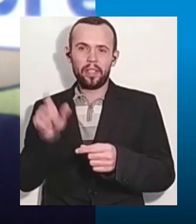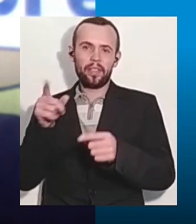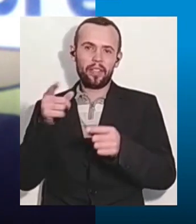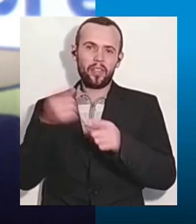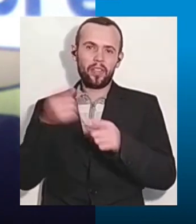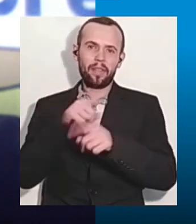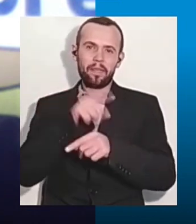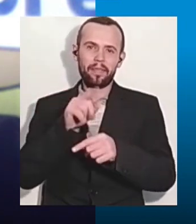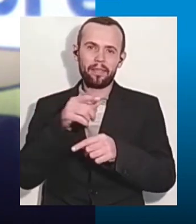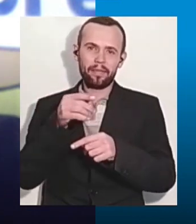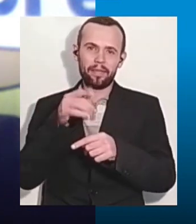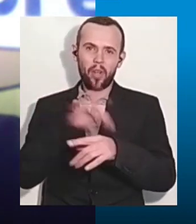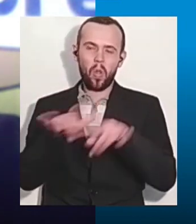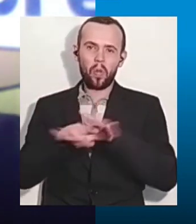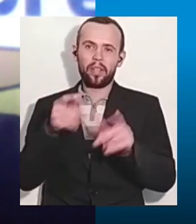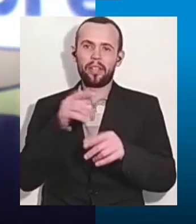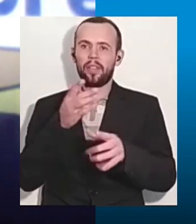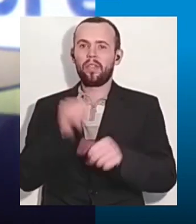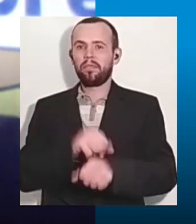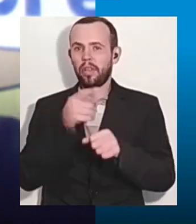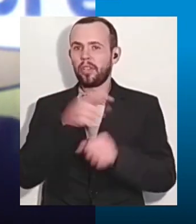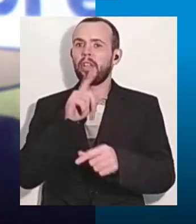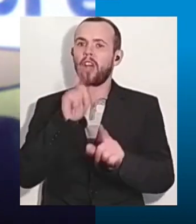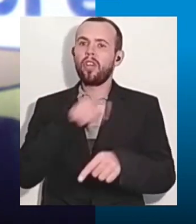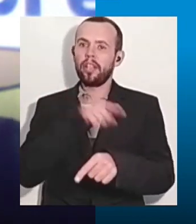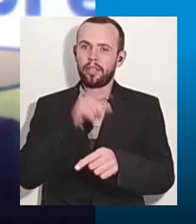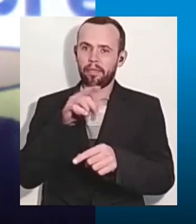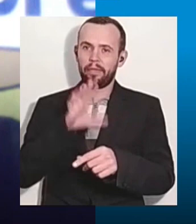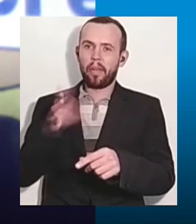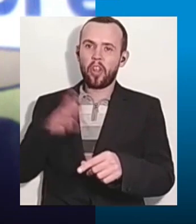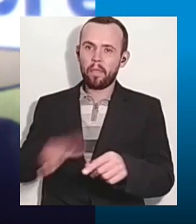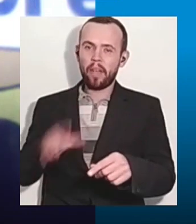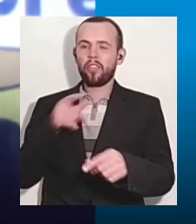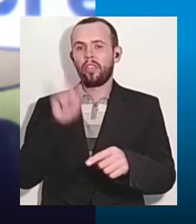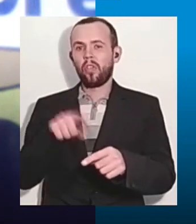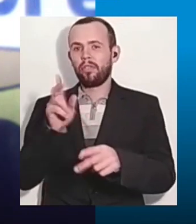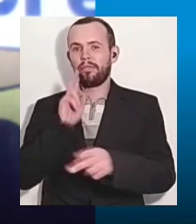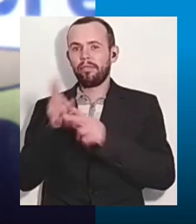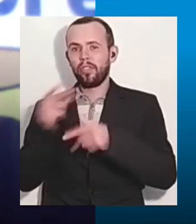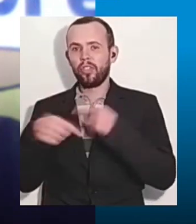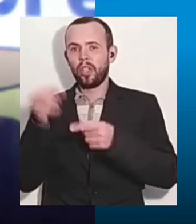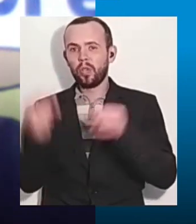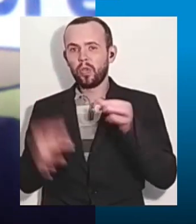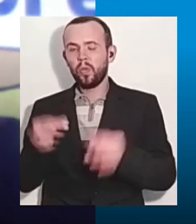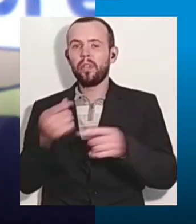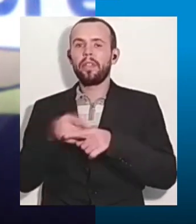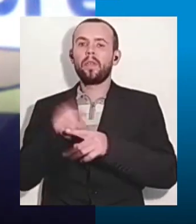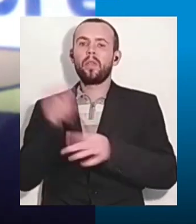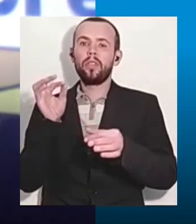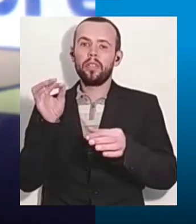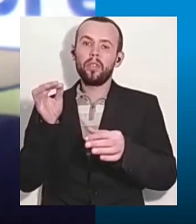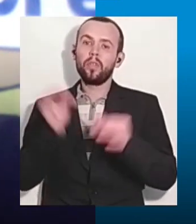щоб вона перестала там діяти. І в даний час йому, наприклад, загрожує небезпека. Це Євгеній Тромбола, це,